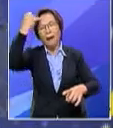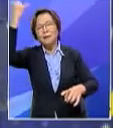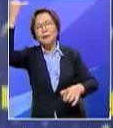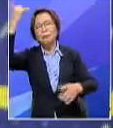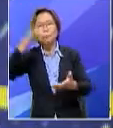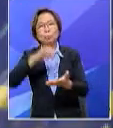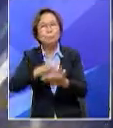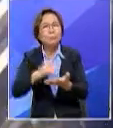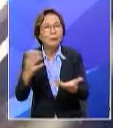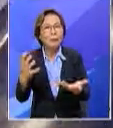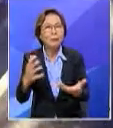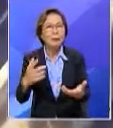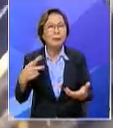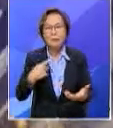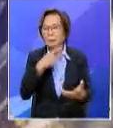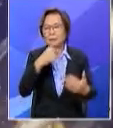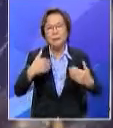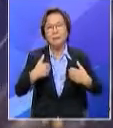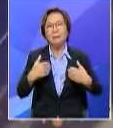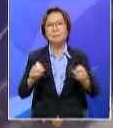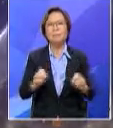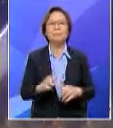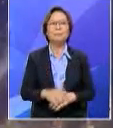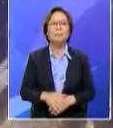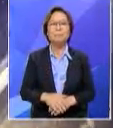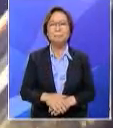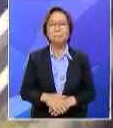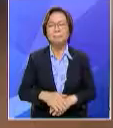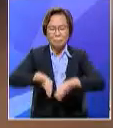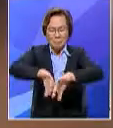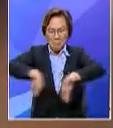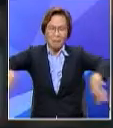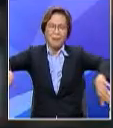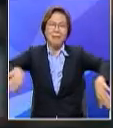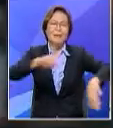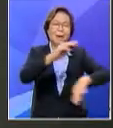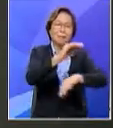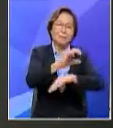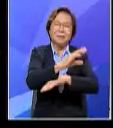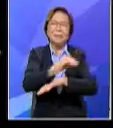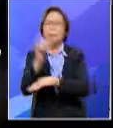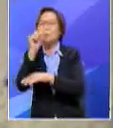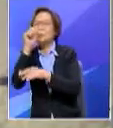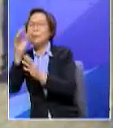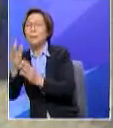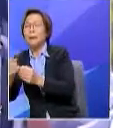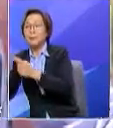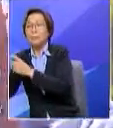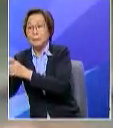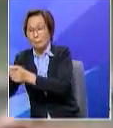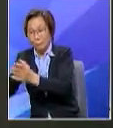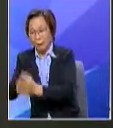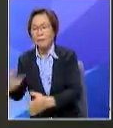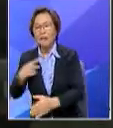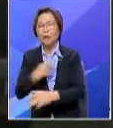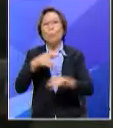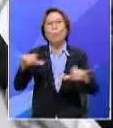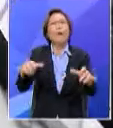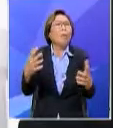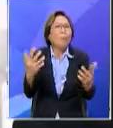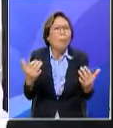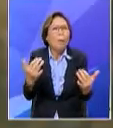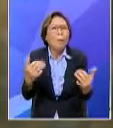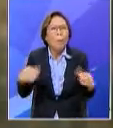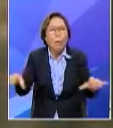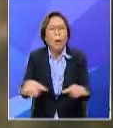sebenarnya kita tak ada tapi itu antara usaha-usaha yang kita lakukan memastikan bahawa